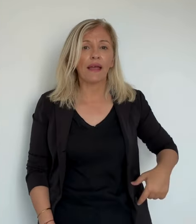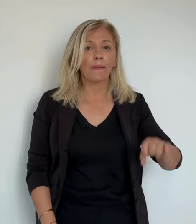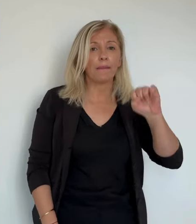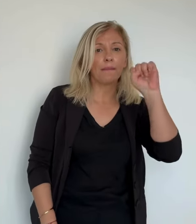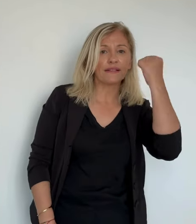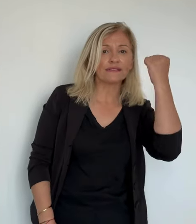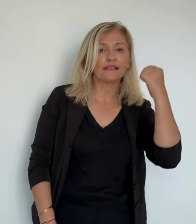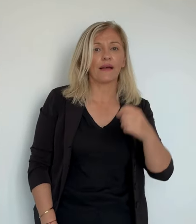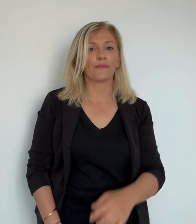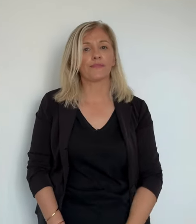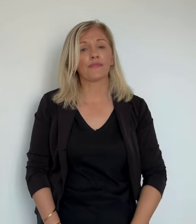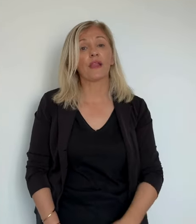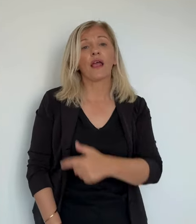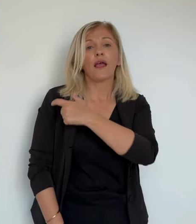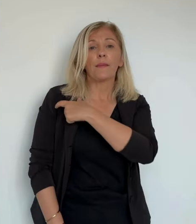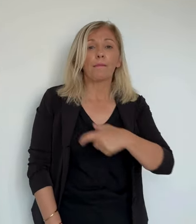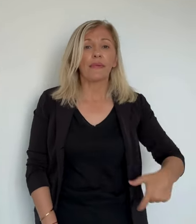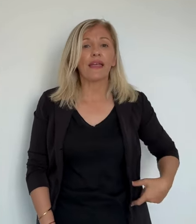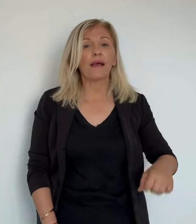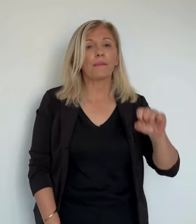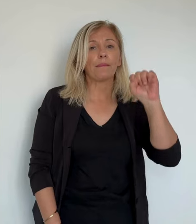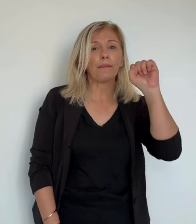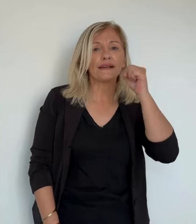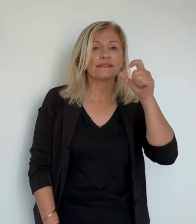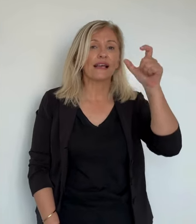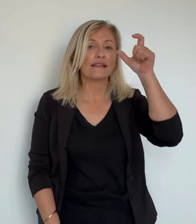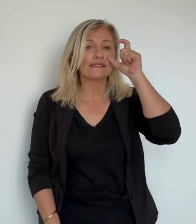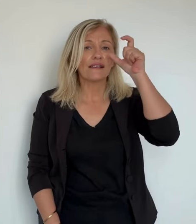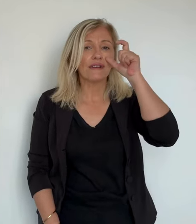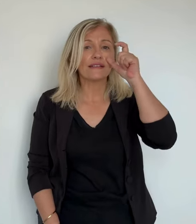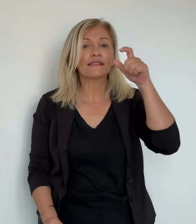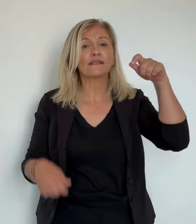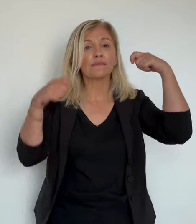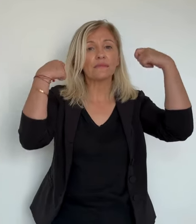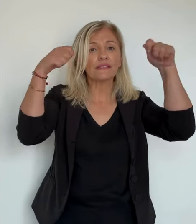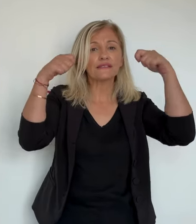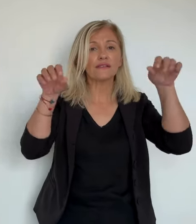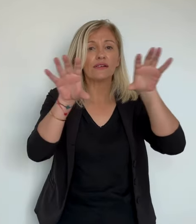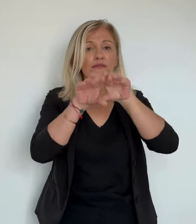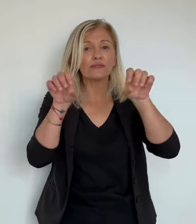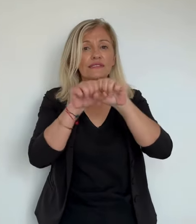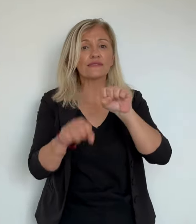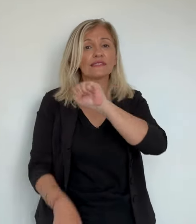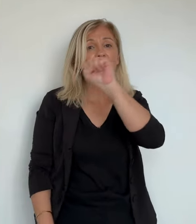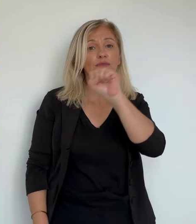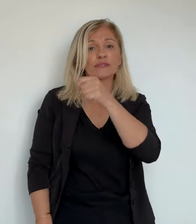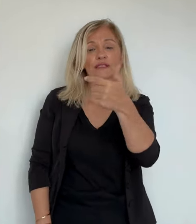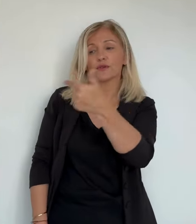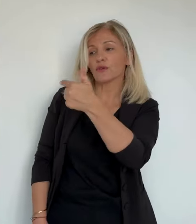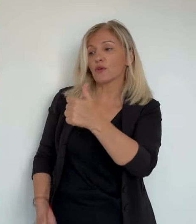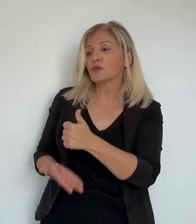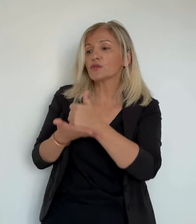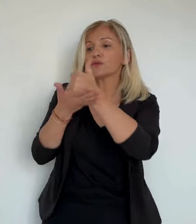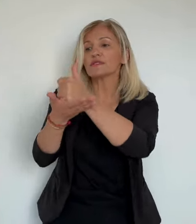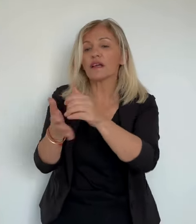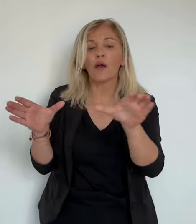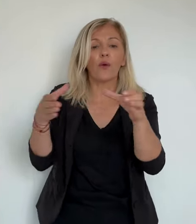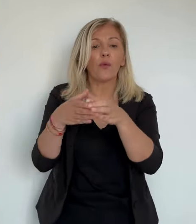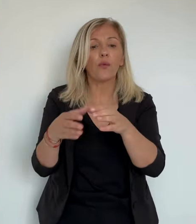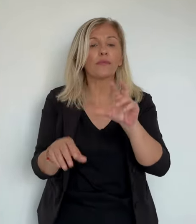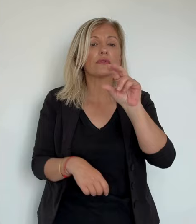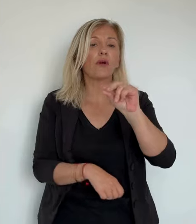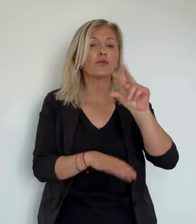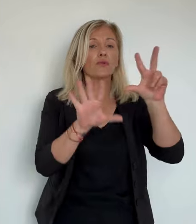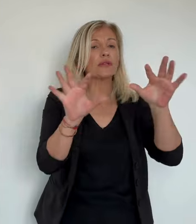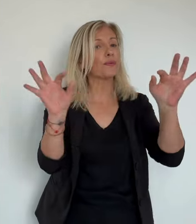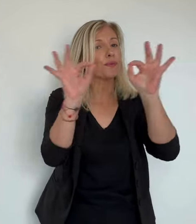Pierre Savé, une opération qui s'est déroulée dans le plus grand des calmes. Pierre Savé, le maire nationaliste, qui n'avait pas pris position pour cette élection, tout